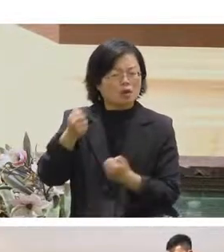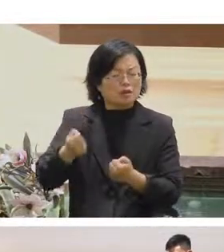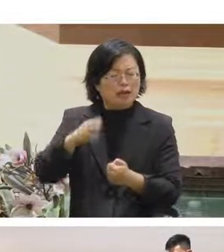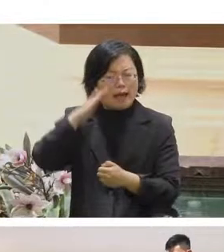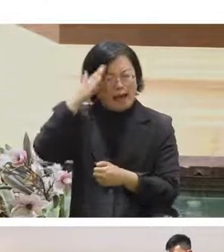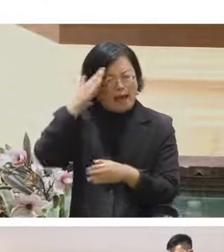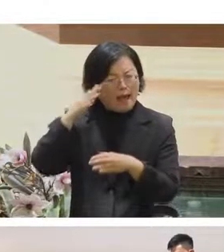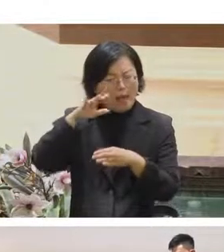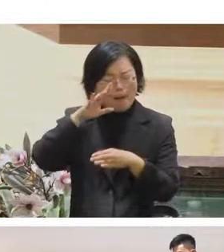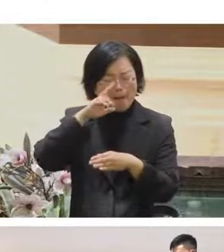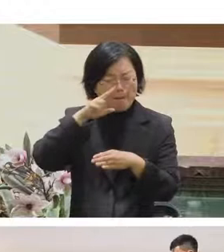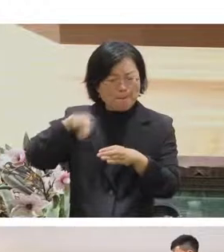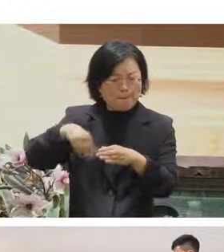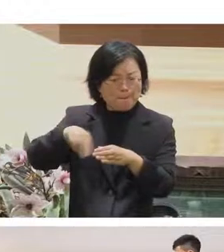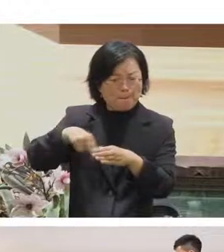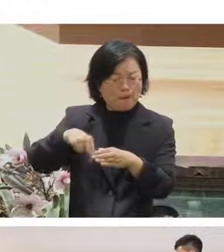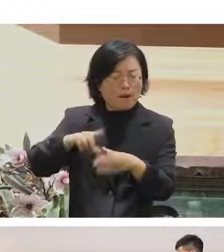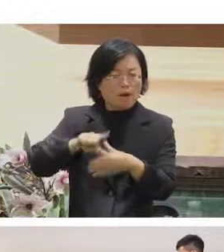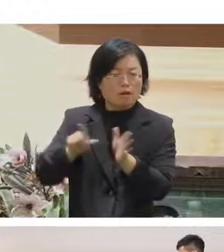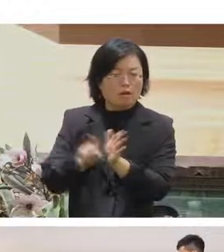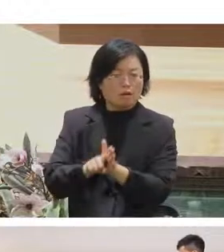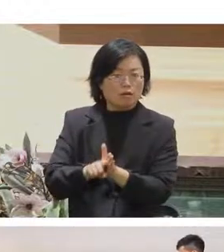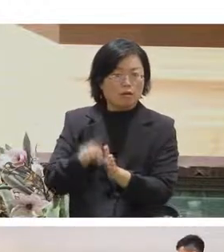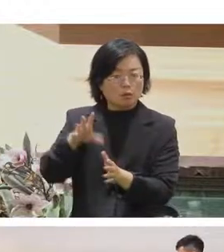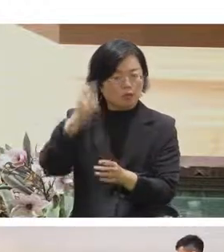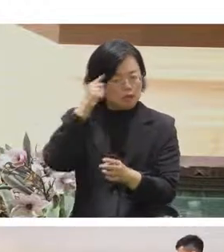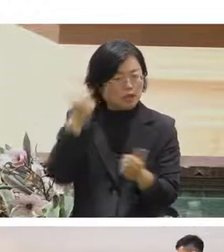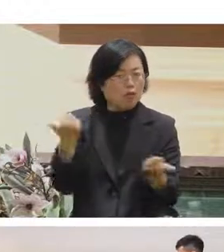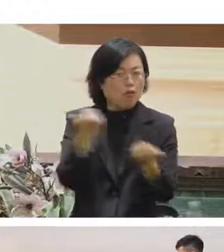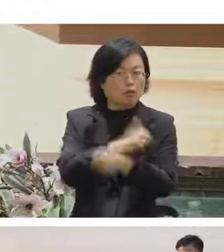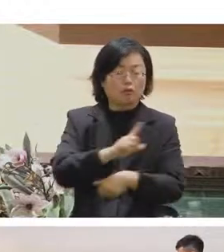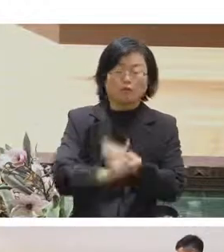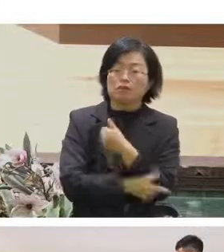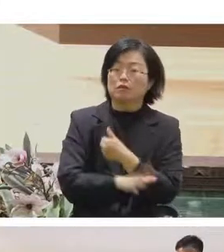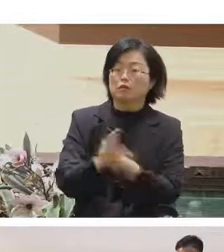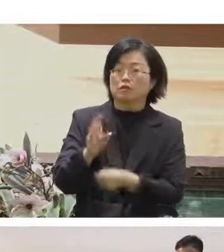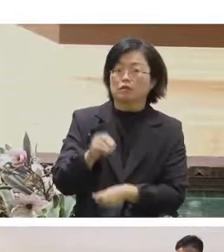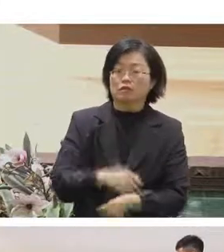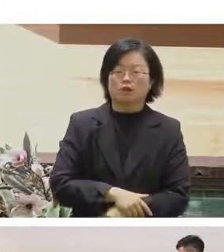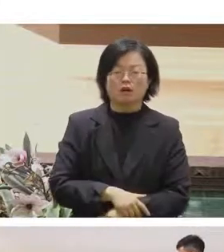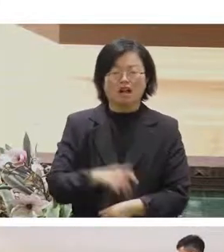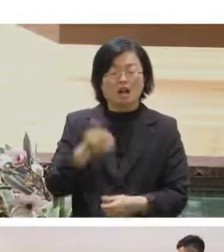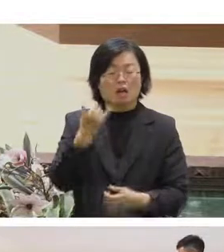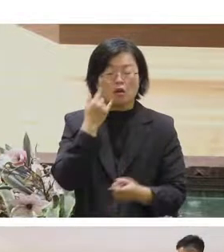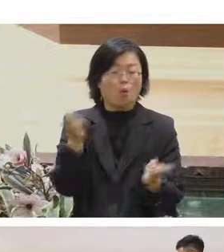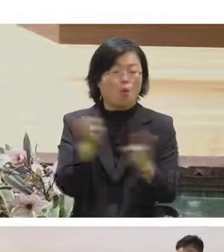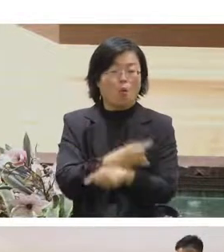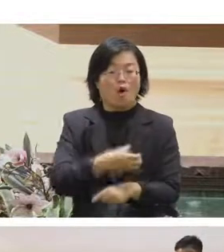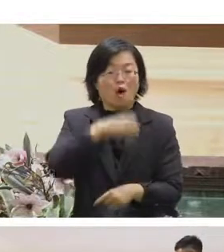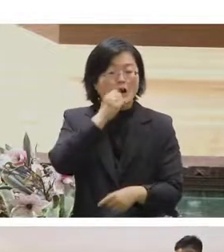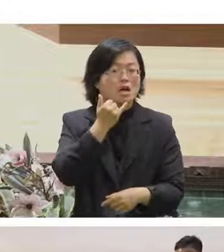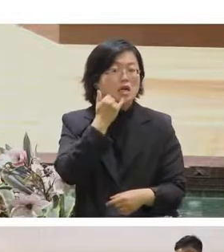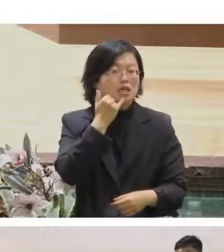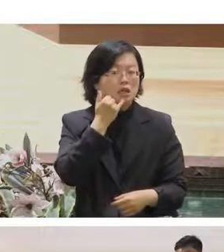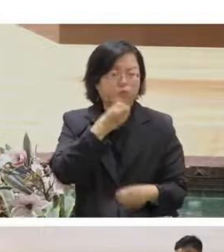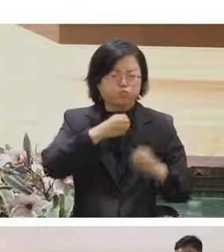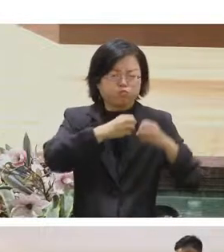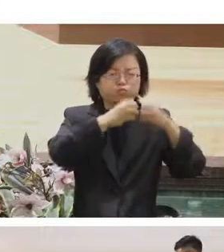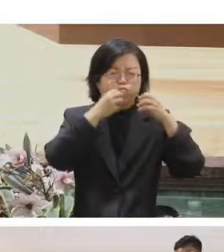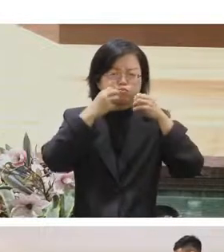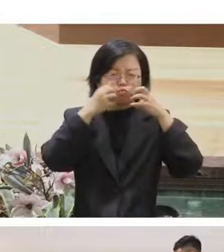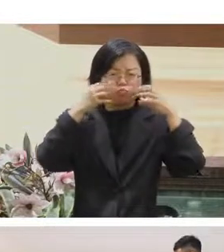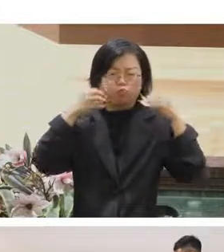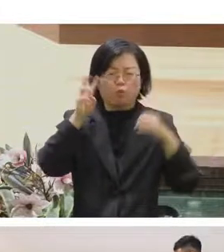在那個瞬間想有其他的替代方案比方說喝綠因為你說的是咖啡音喝可樂或綠茶嗎這會是你的